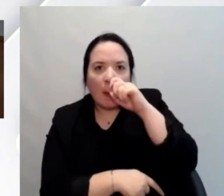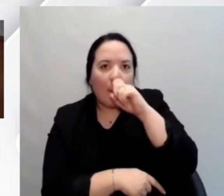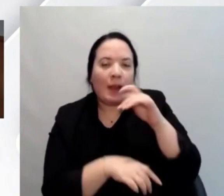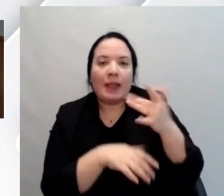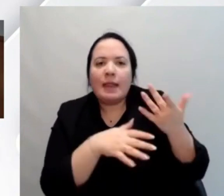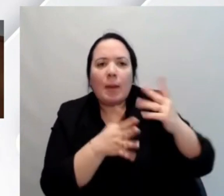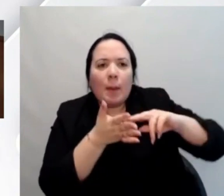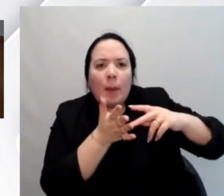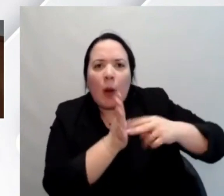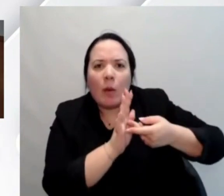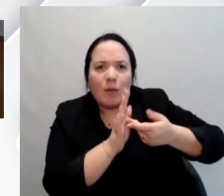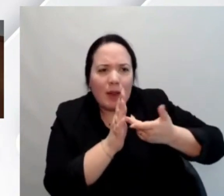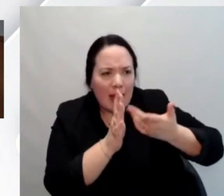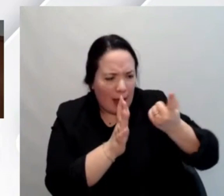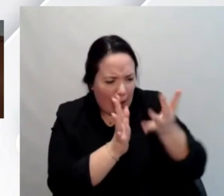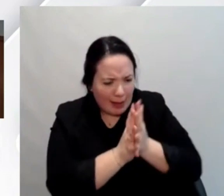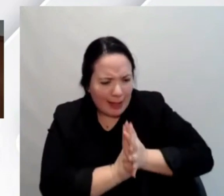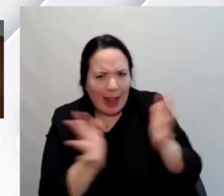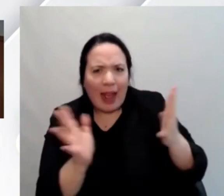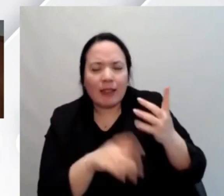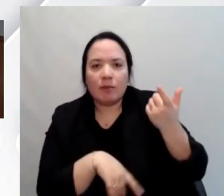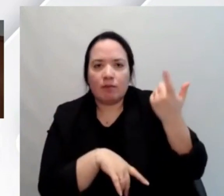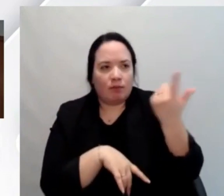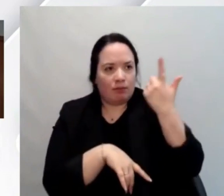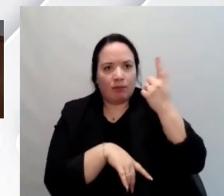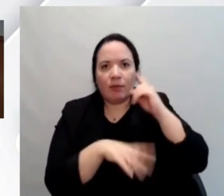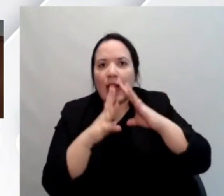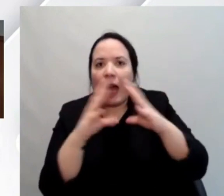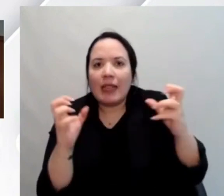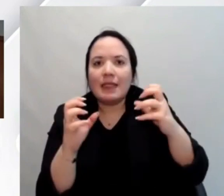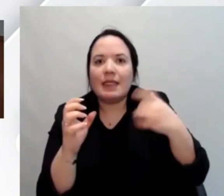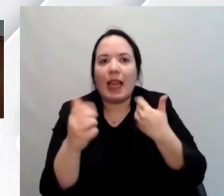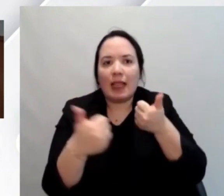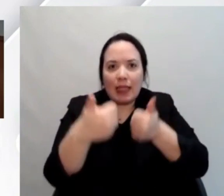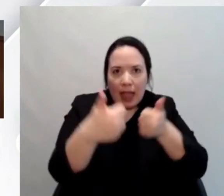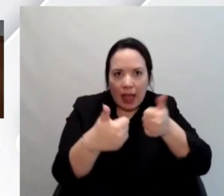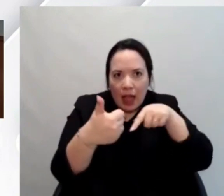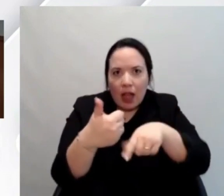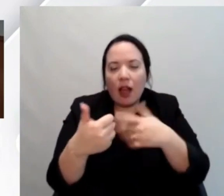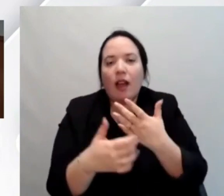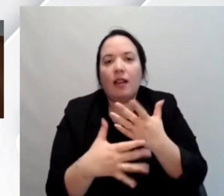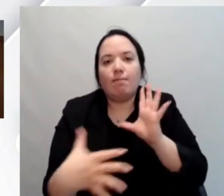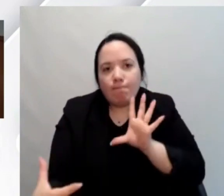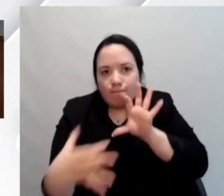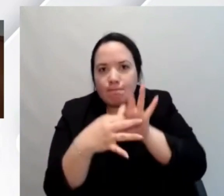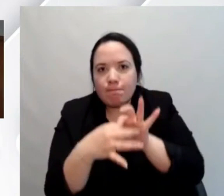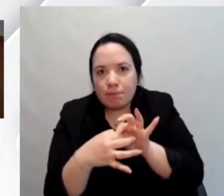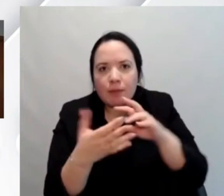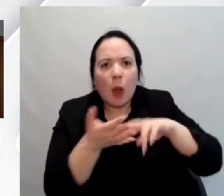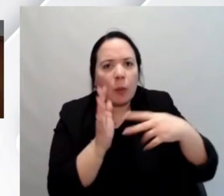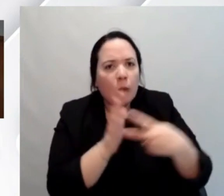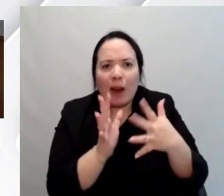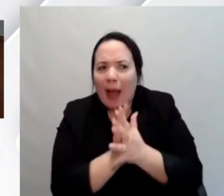più grande che trovate quando vi approcciate con le realtà con cui fate test l'avevi già accennato prima qualcosa ma se vuoi